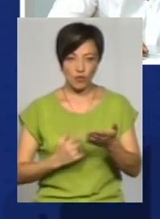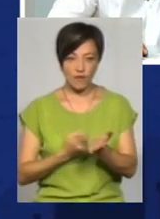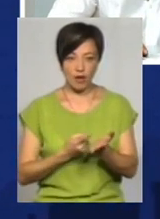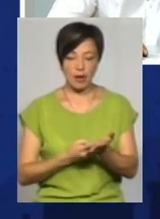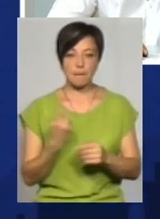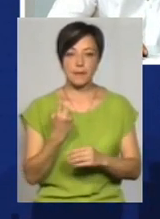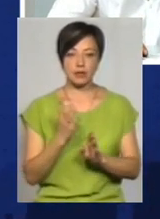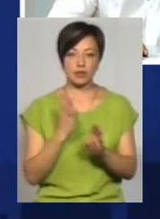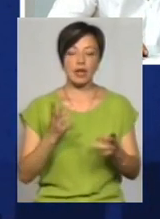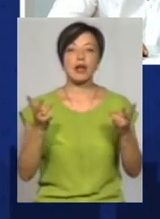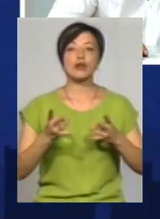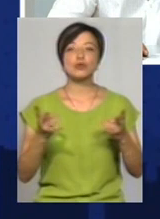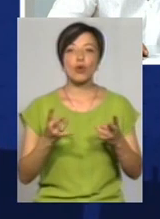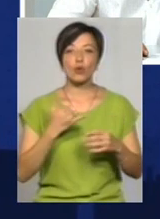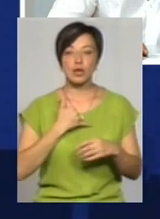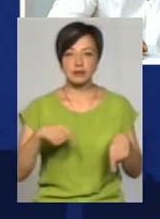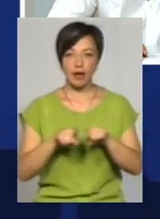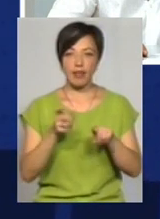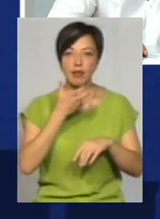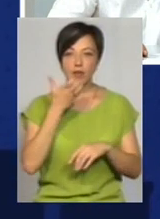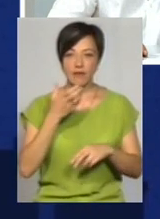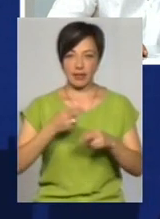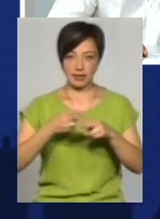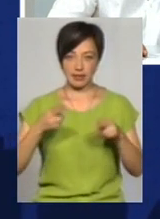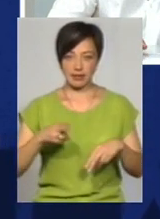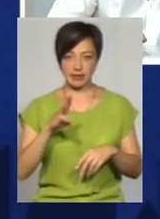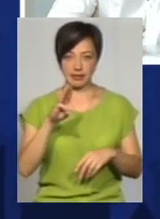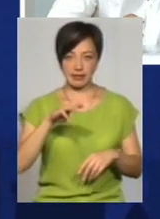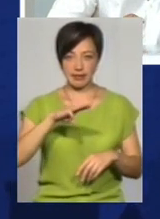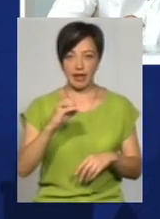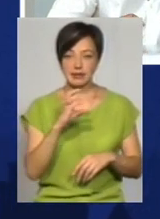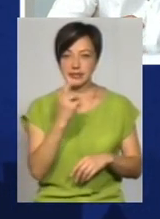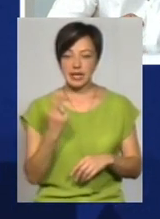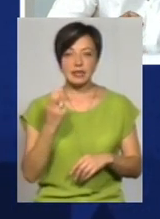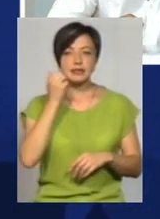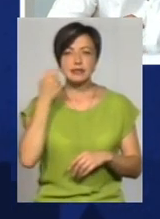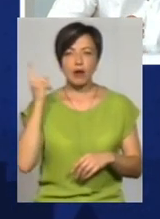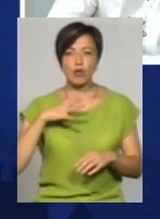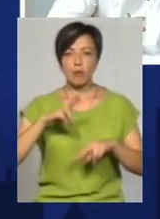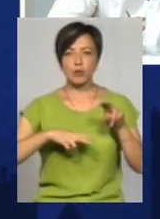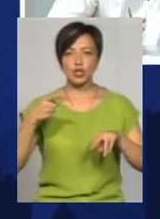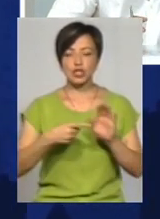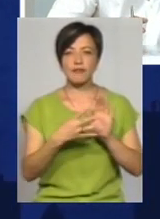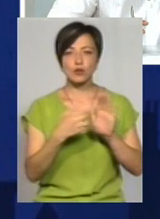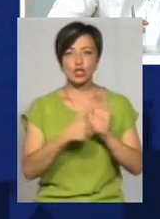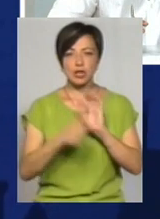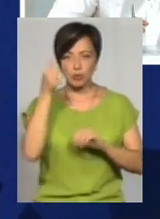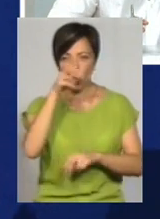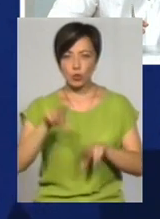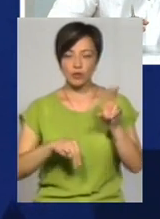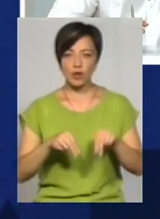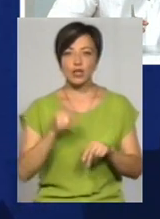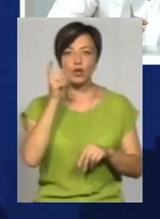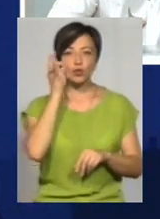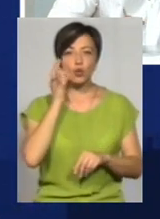Перш за все, для чого необхідна нам була така теплова централь? Стара централь, яка була подбудована в 1960 році, вона була розрахована на